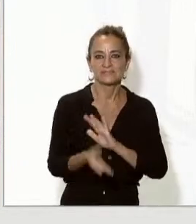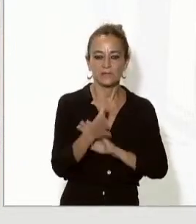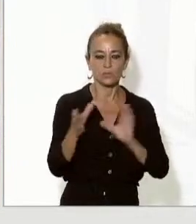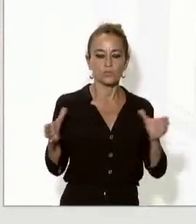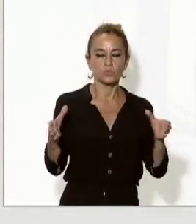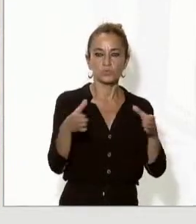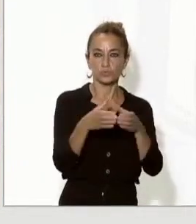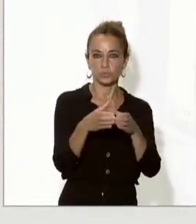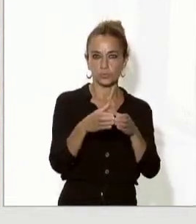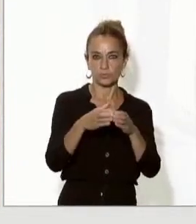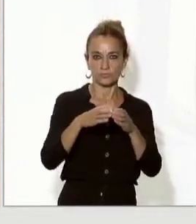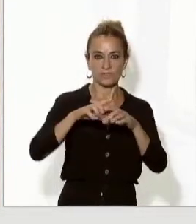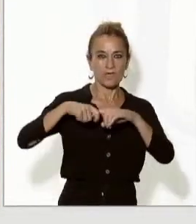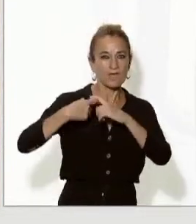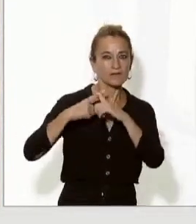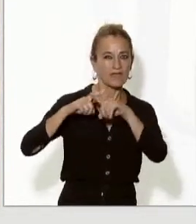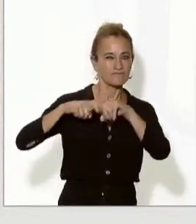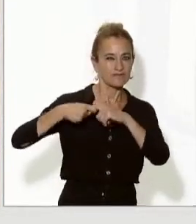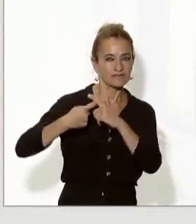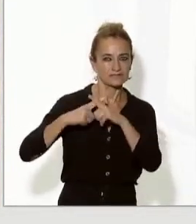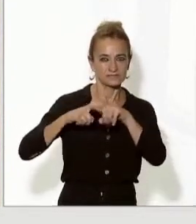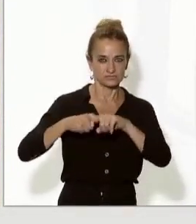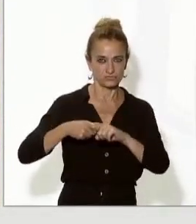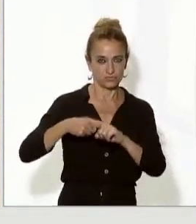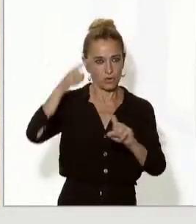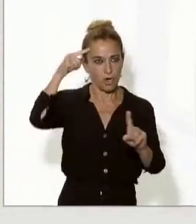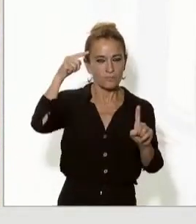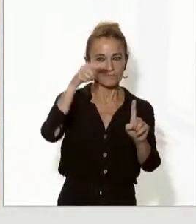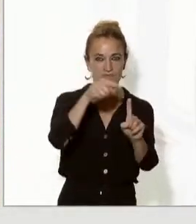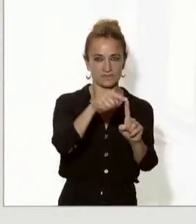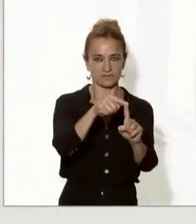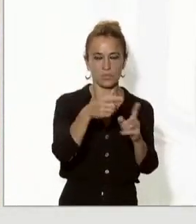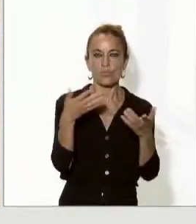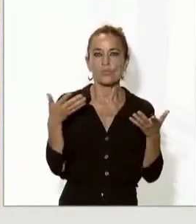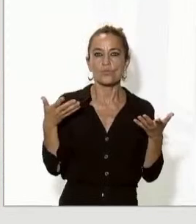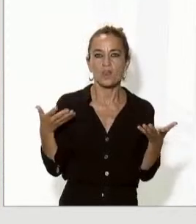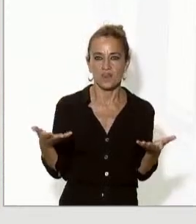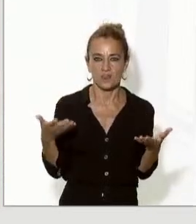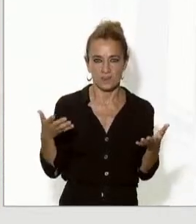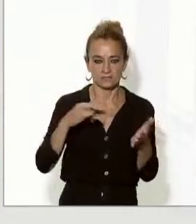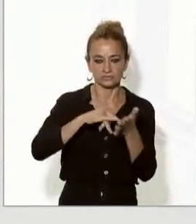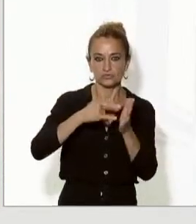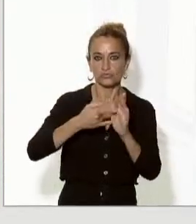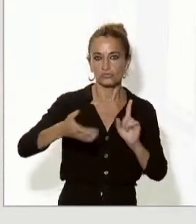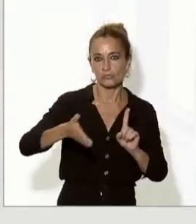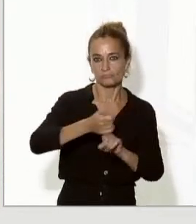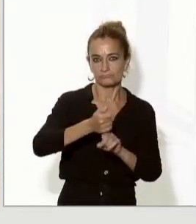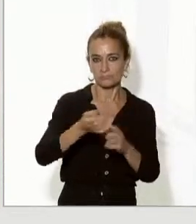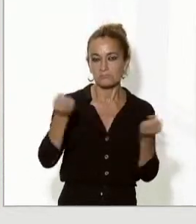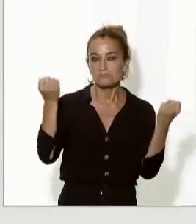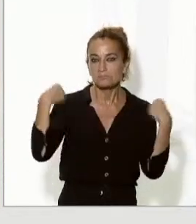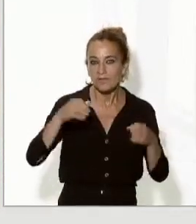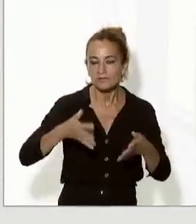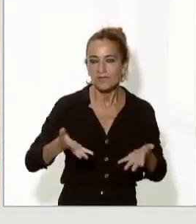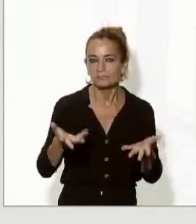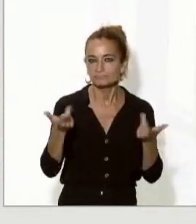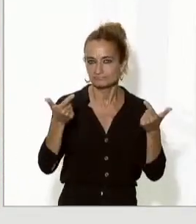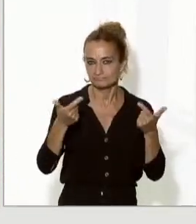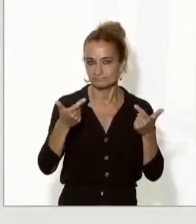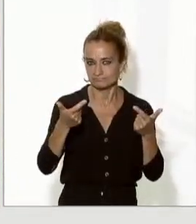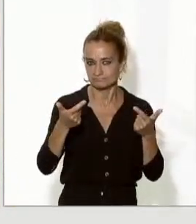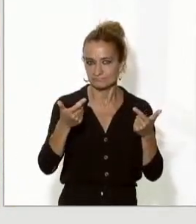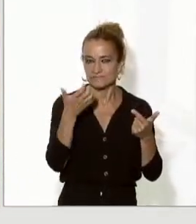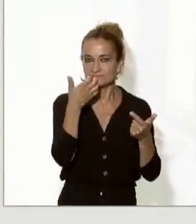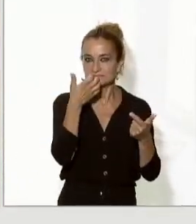sobre les relacions frontereres, que tindrà com a objectiu precisament això, trobar solucions pràctiques, pragmàtiques, a problemàtiques